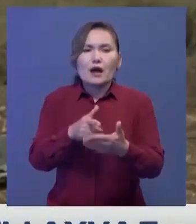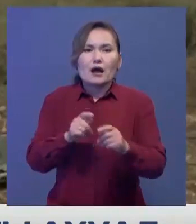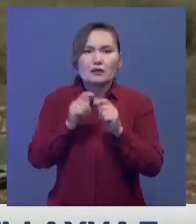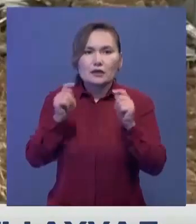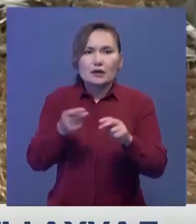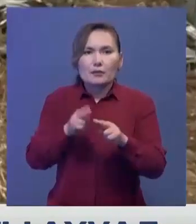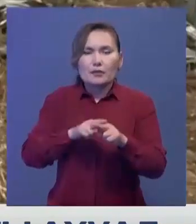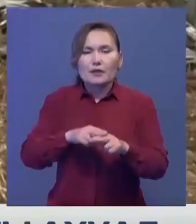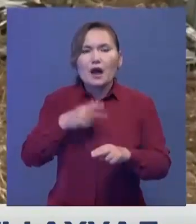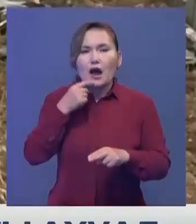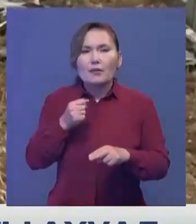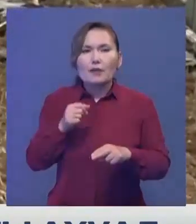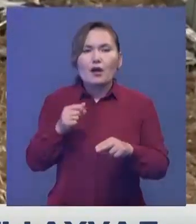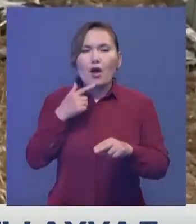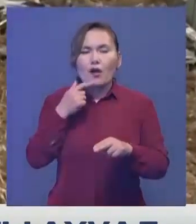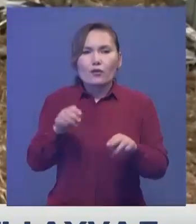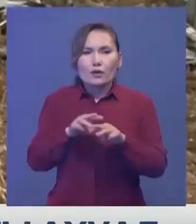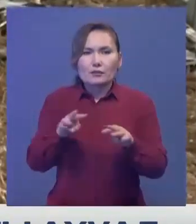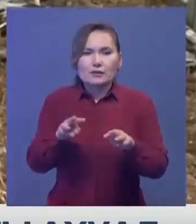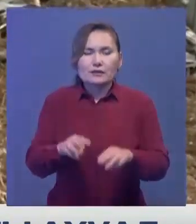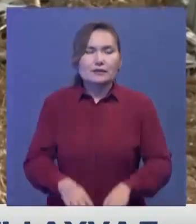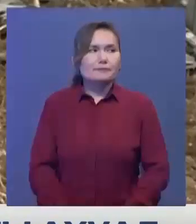ашқандейді Арменияның Құрғаныс Министерлігі.